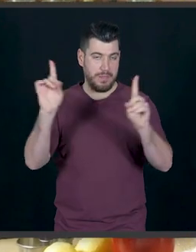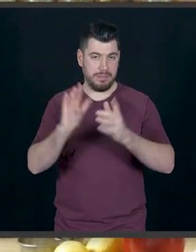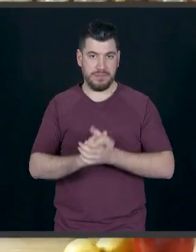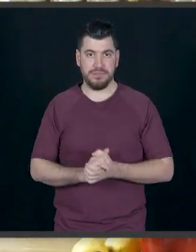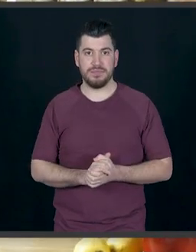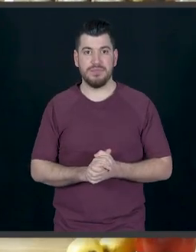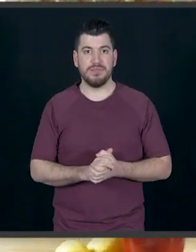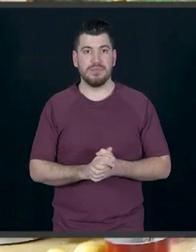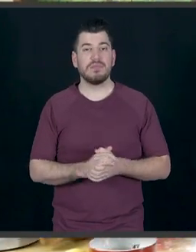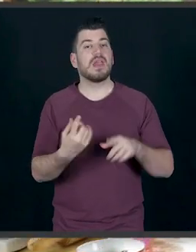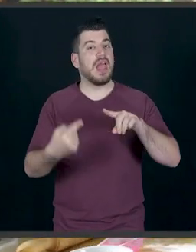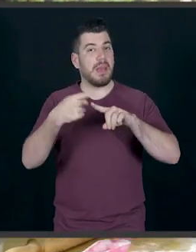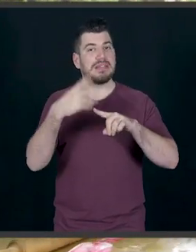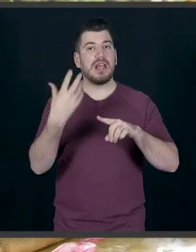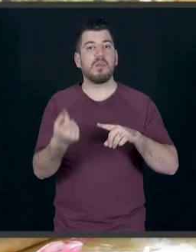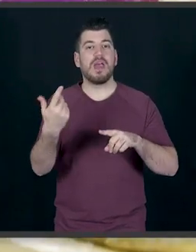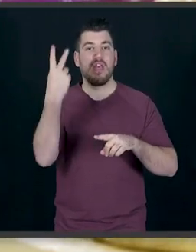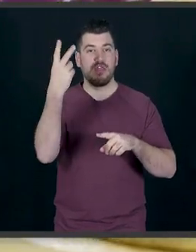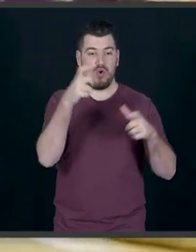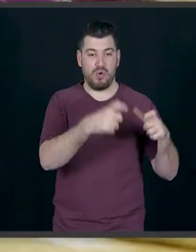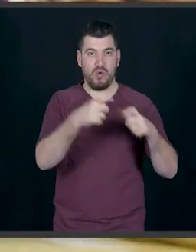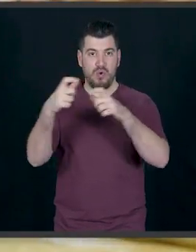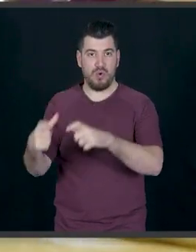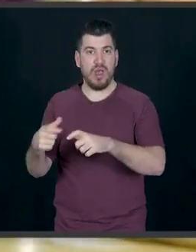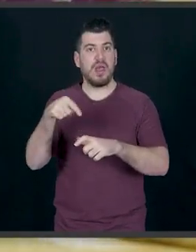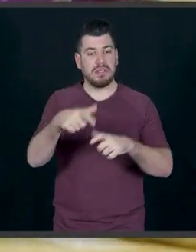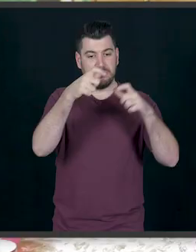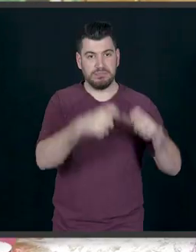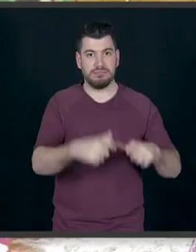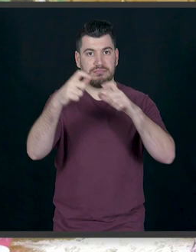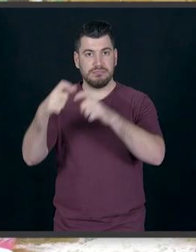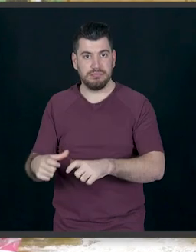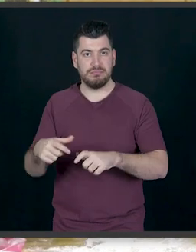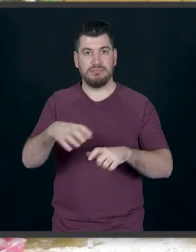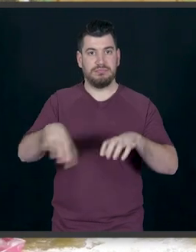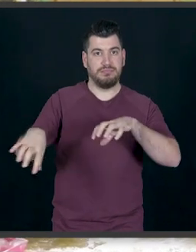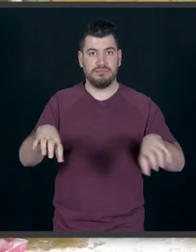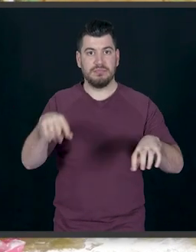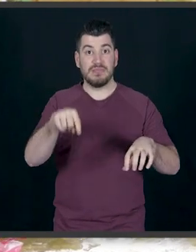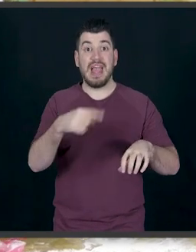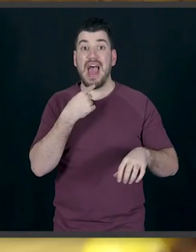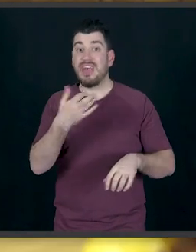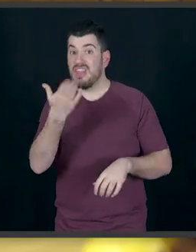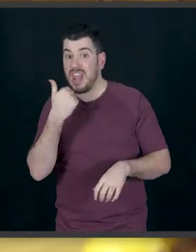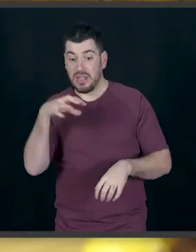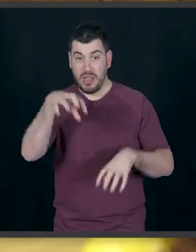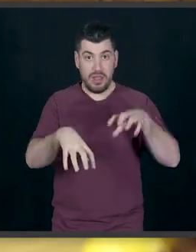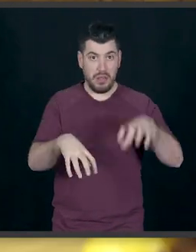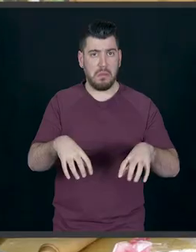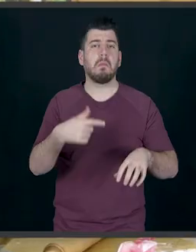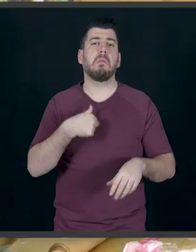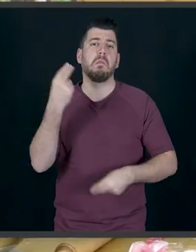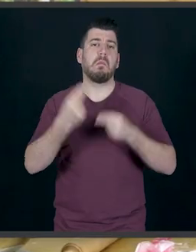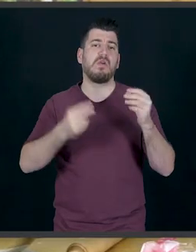έχω δύο κουπάτ, όπου θα κόψω τα ντόνατ μου. Σε περίπτωση που δεν έχετε κουπάτ, δεν υπάρχει κανένα με κανένα